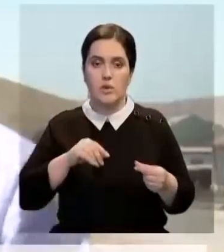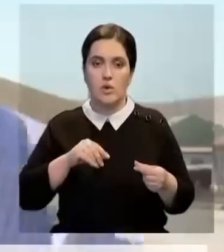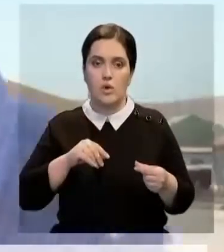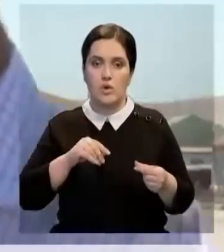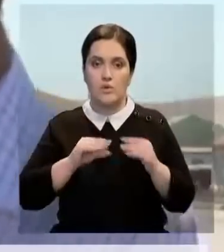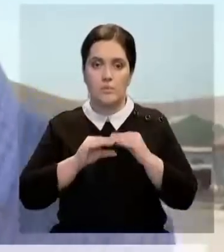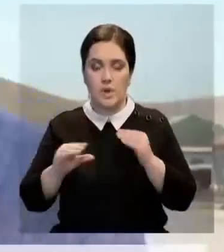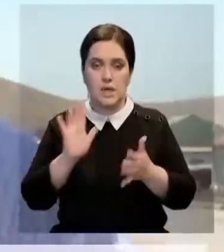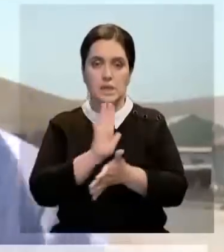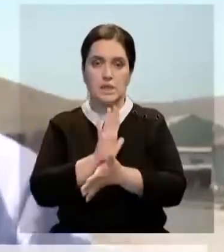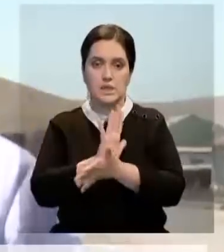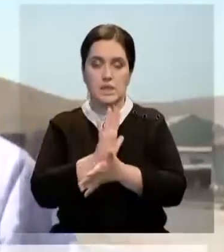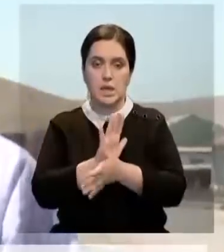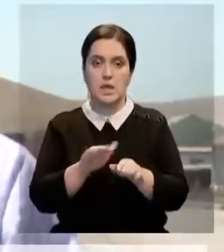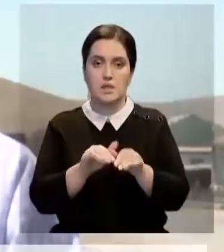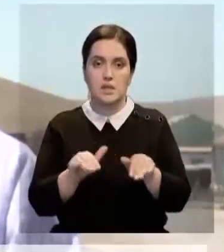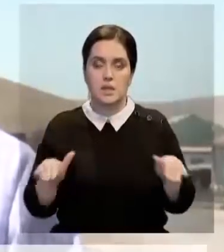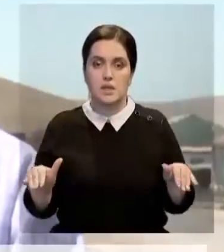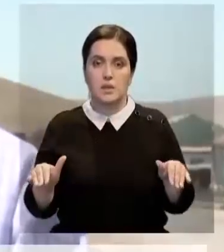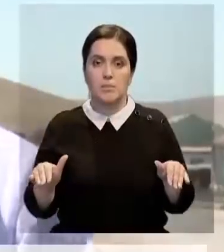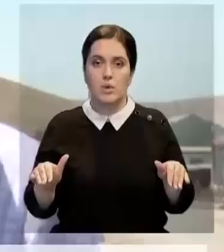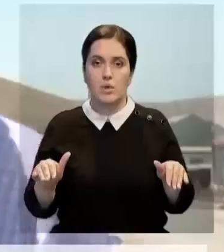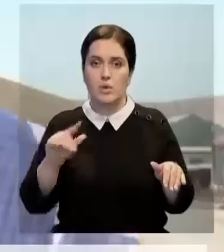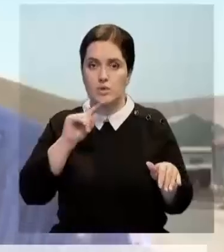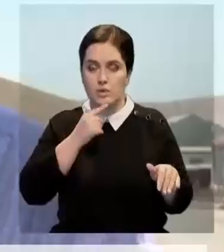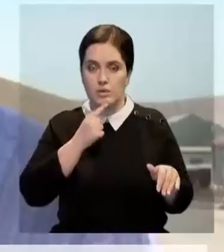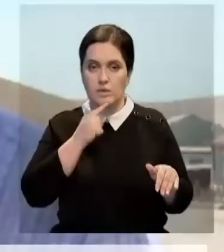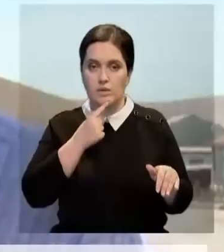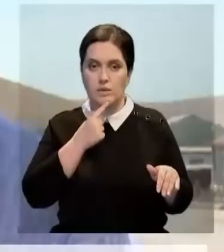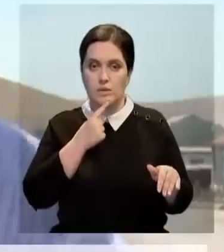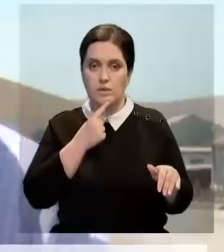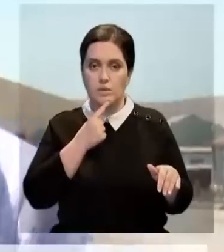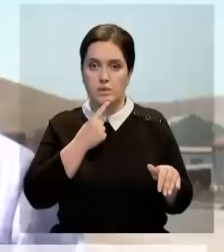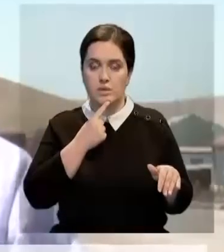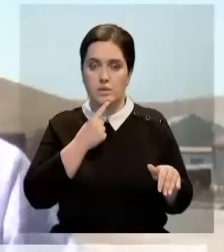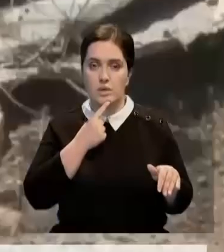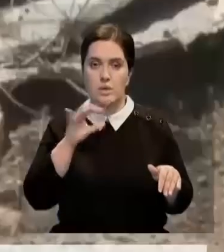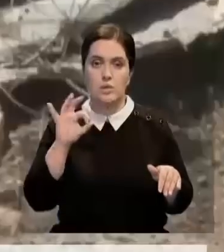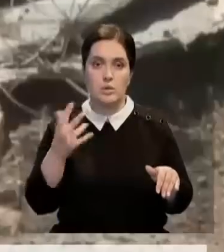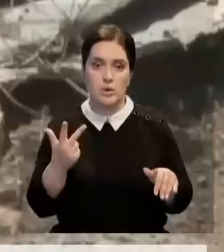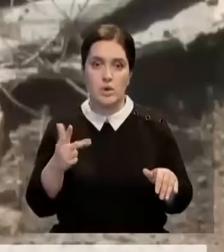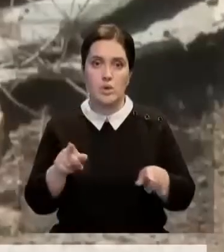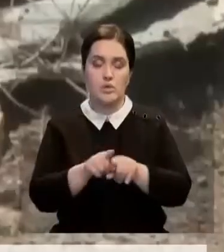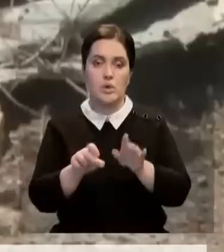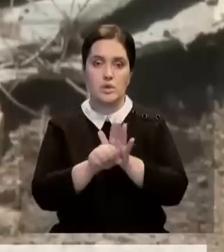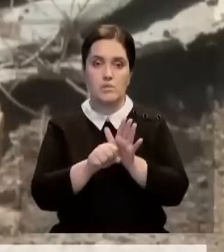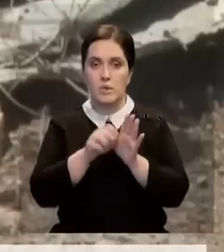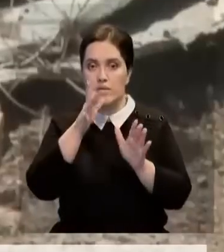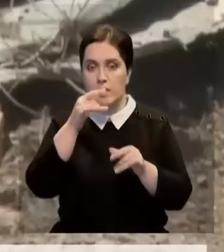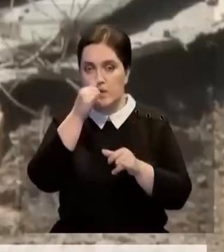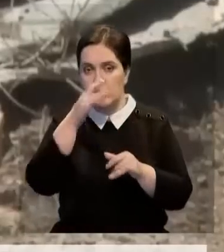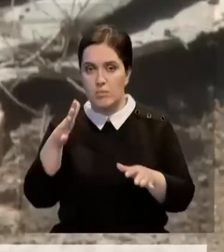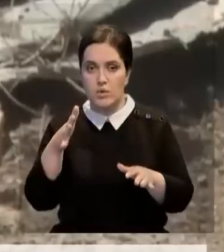в грязи. Детям все ходить труднее. Даже вот иногда скорые тоже в зимнее время не могут